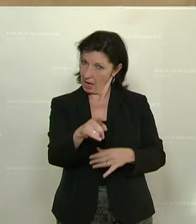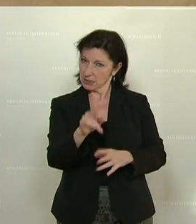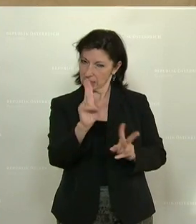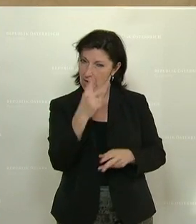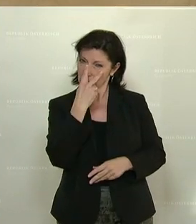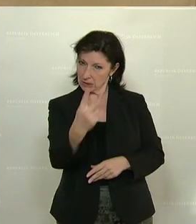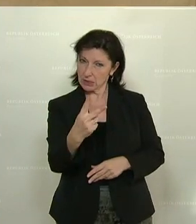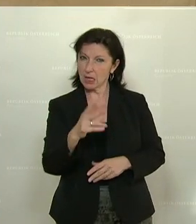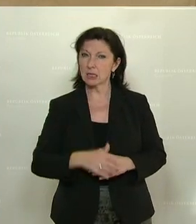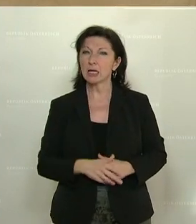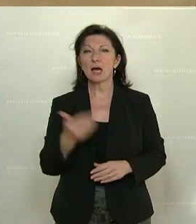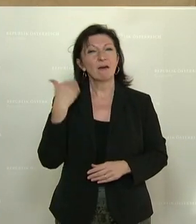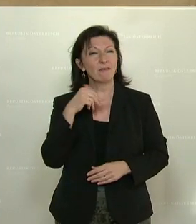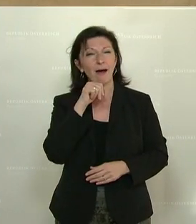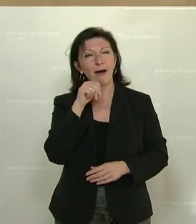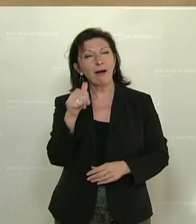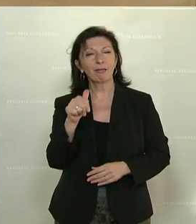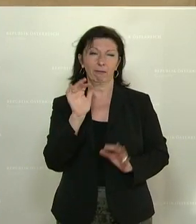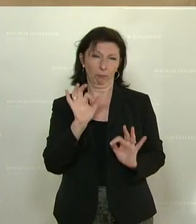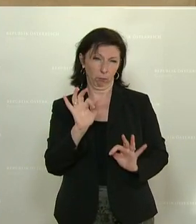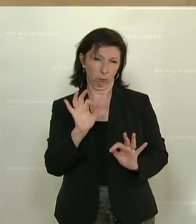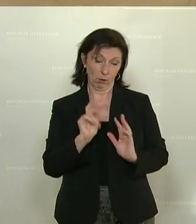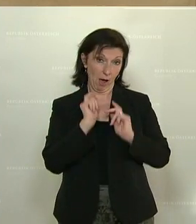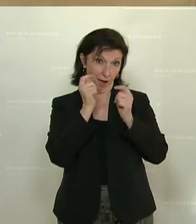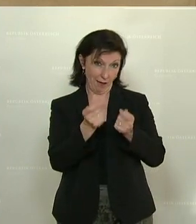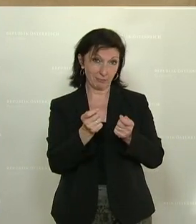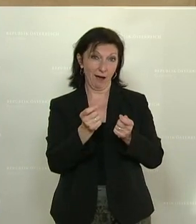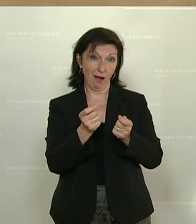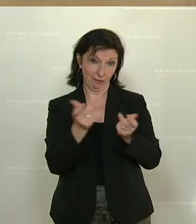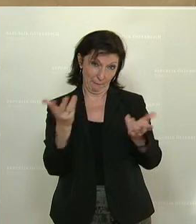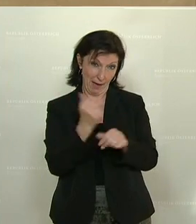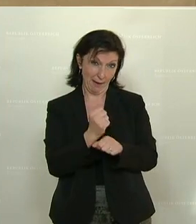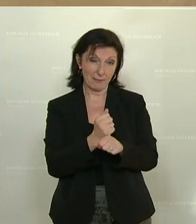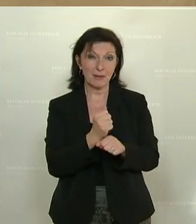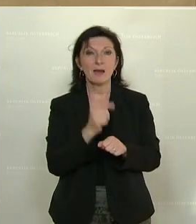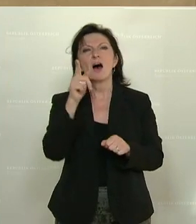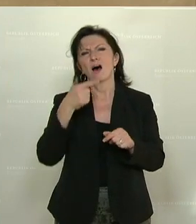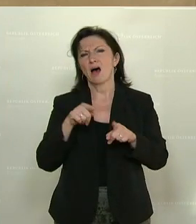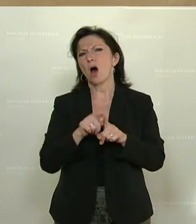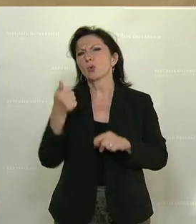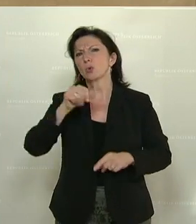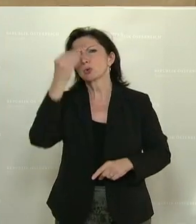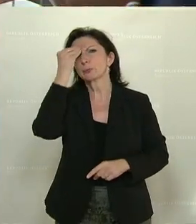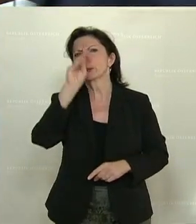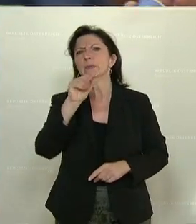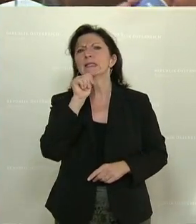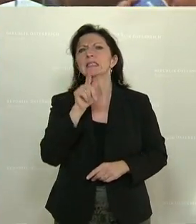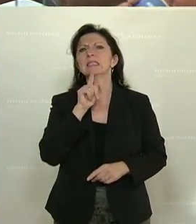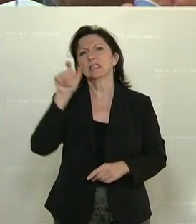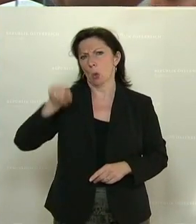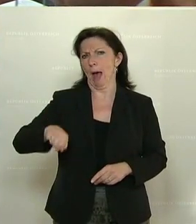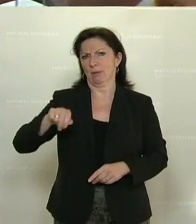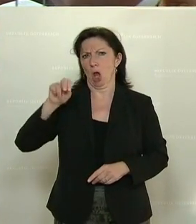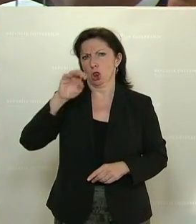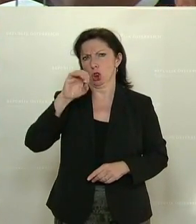dass es vielleicht nicht ganz klug war, diesen Antrag einzubringen. Nebenbei gesagt, es war ja nicht nur Noll selbst, der diese Idee